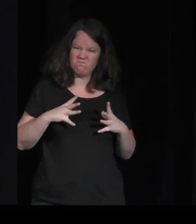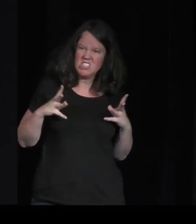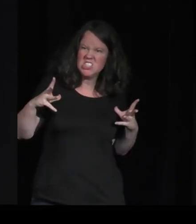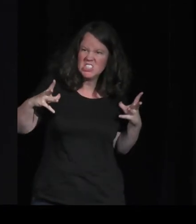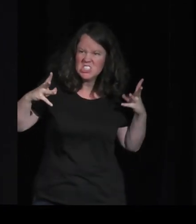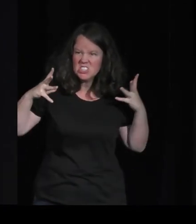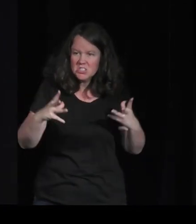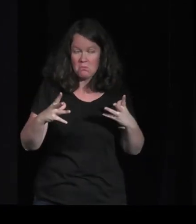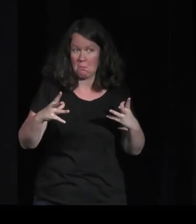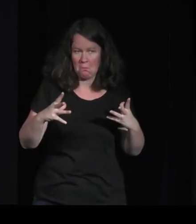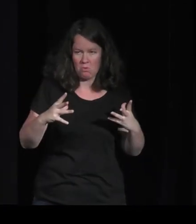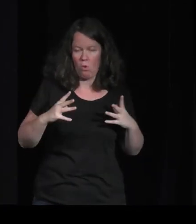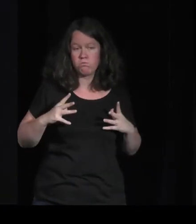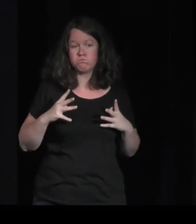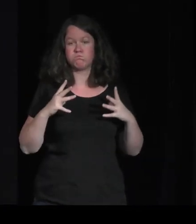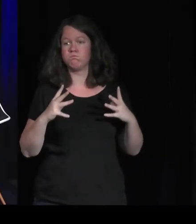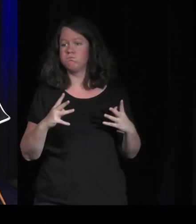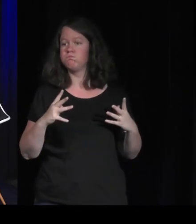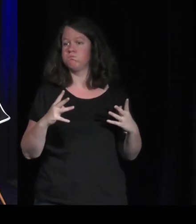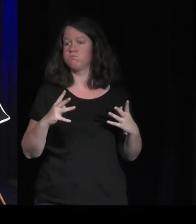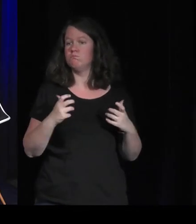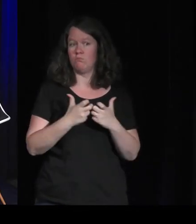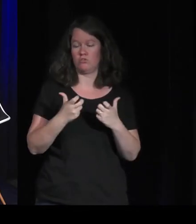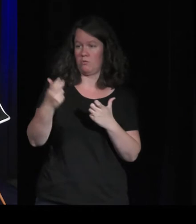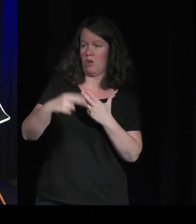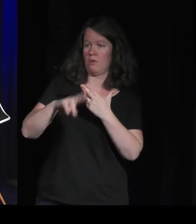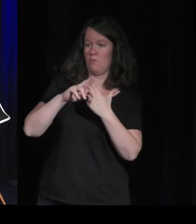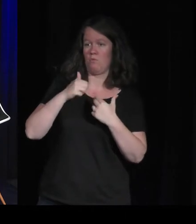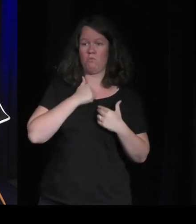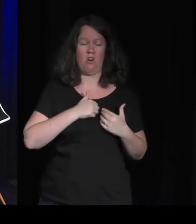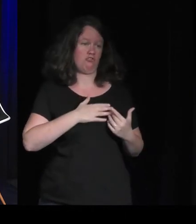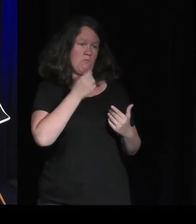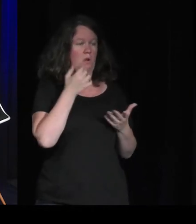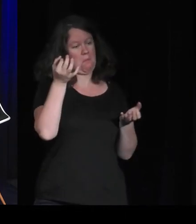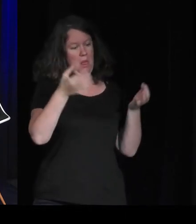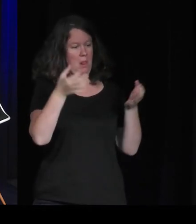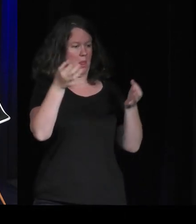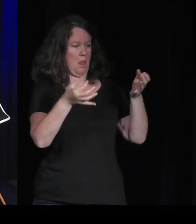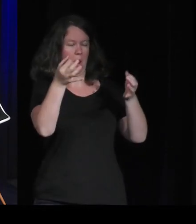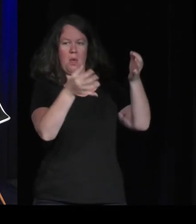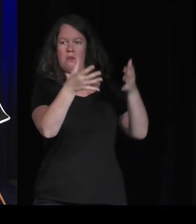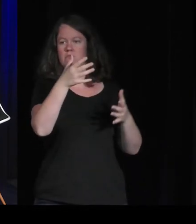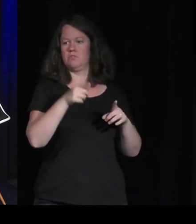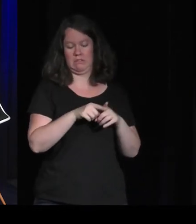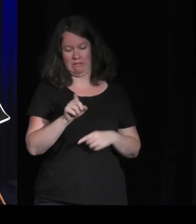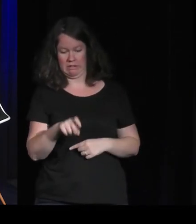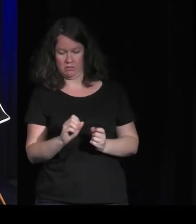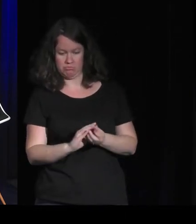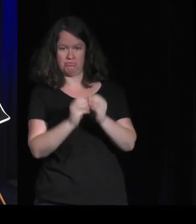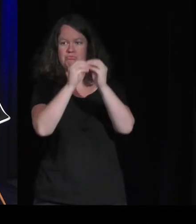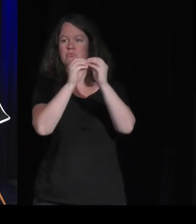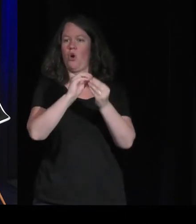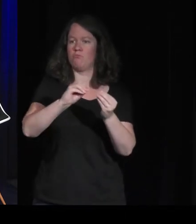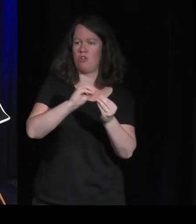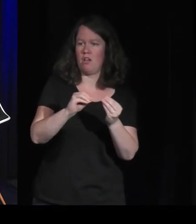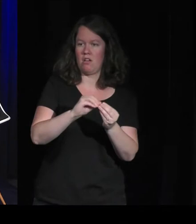exemple, certains qui pouvaient vous dire, moi, mon plaisir, c'est de crafter. Pour ceux qui voient, le craft, c'est vous cliquer sur des trucs pour fabriquer des objets,